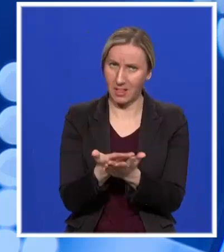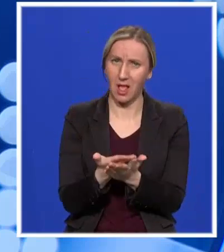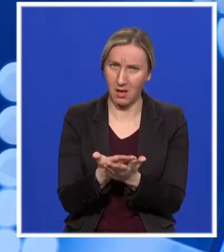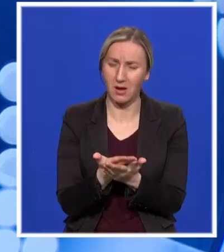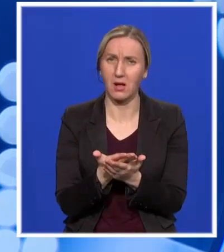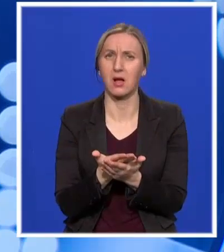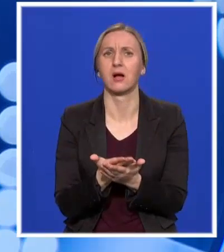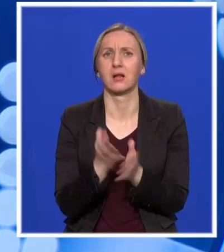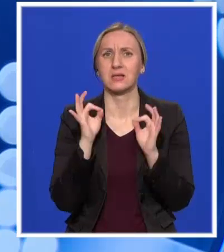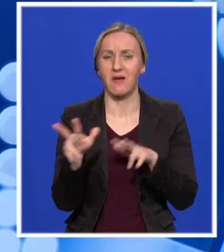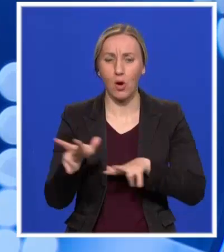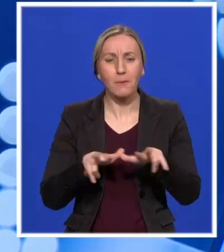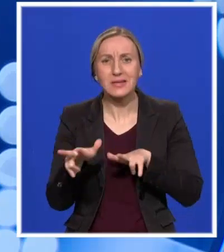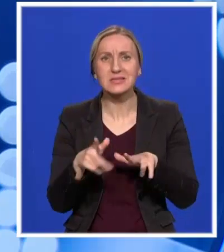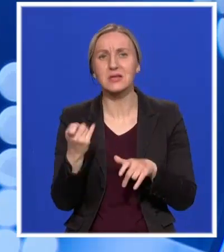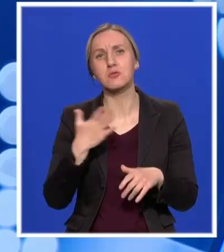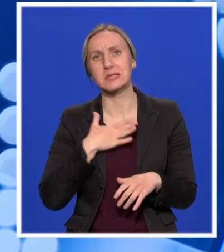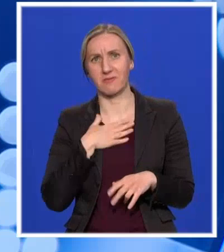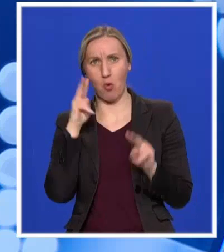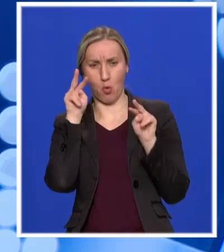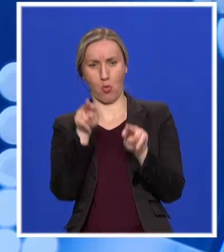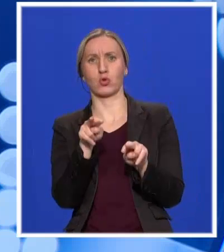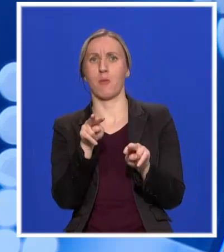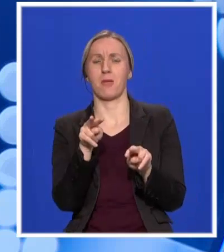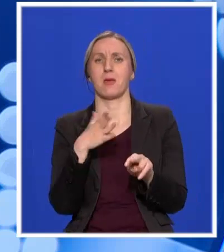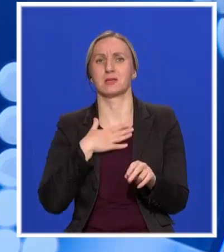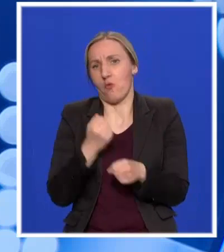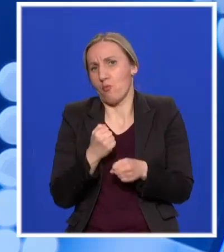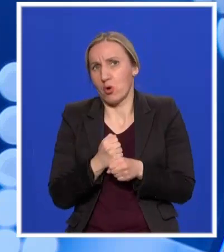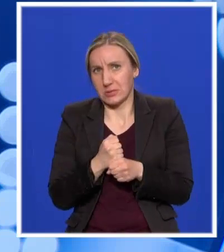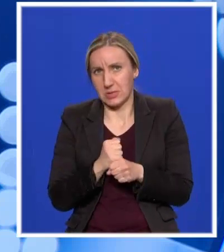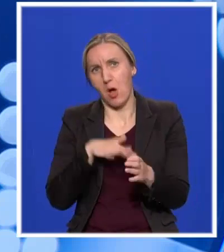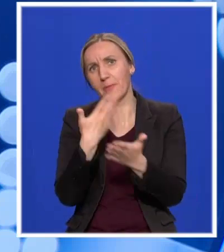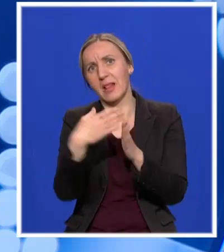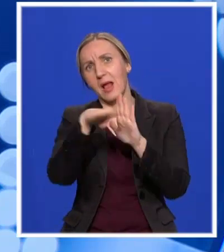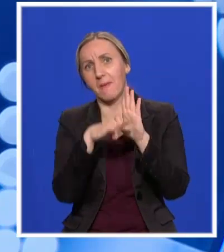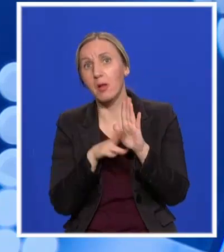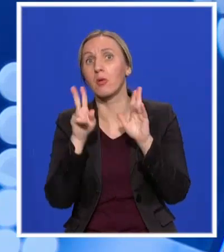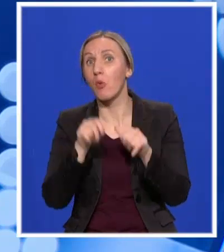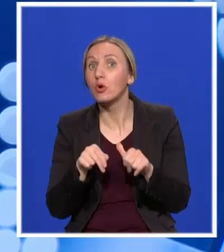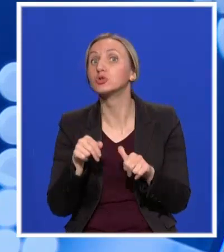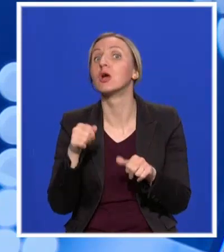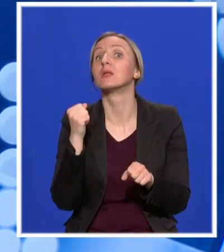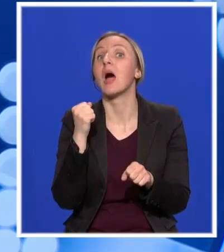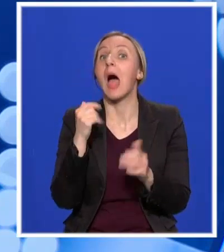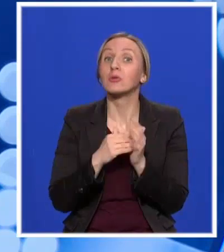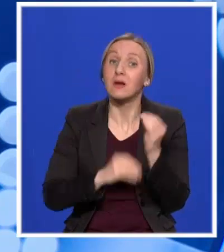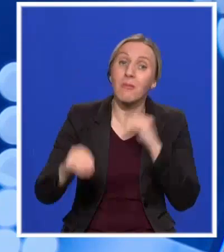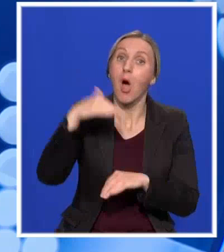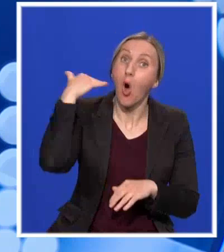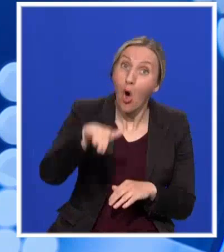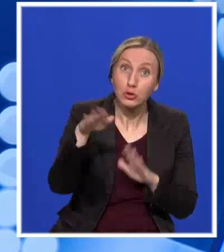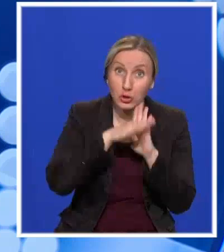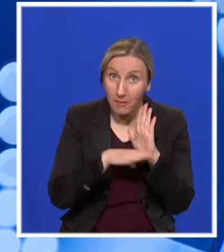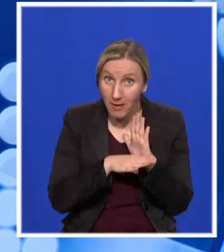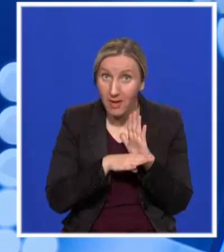svako ministarstvo iz svog domena predlagalo one mere koje bi moglo da se primenju u slučaju da treba da se mere poštre, a koje će